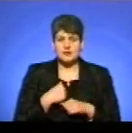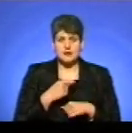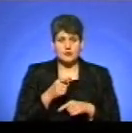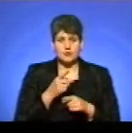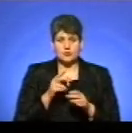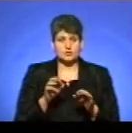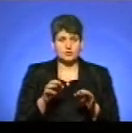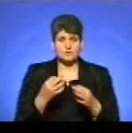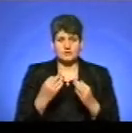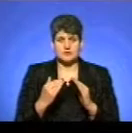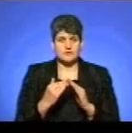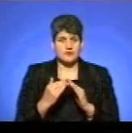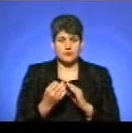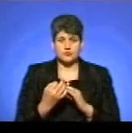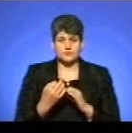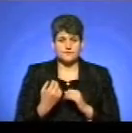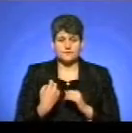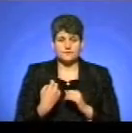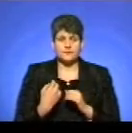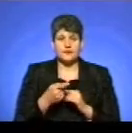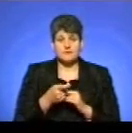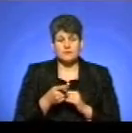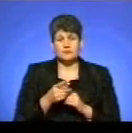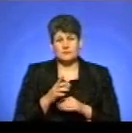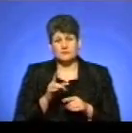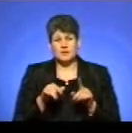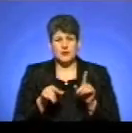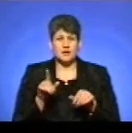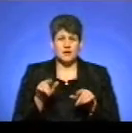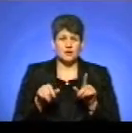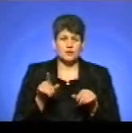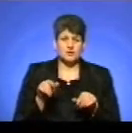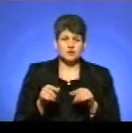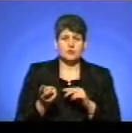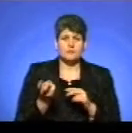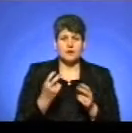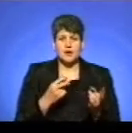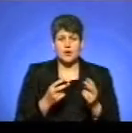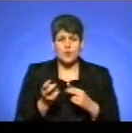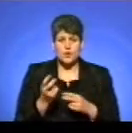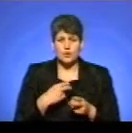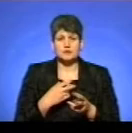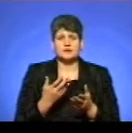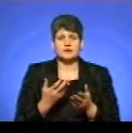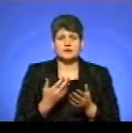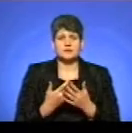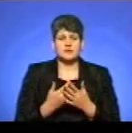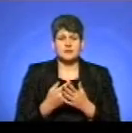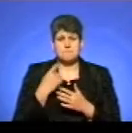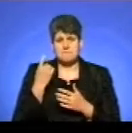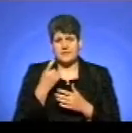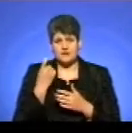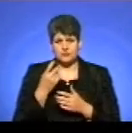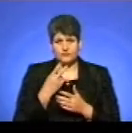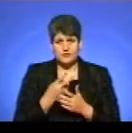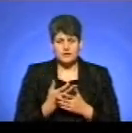не допускала до хати. Він періодично знає, тепер приходити, інколи в п'яному вийді,